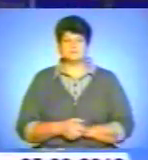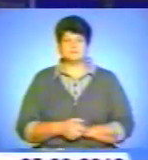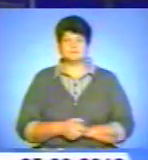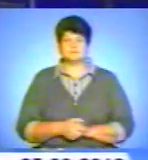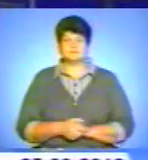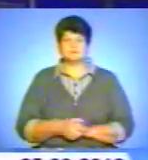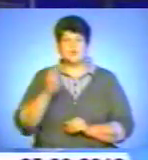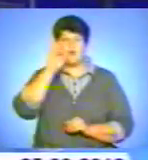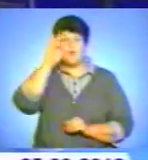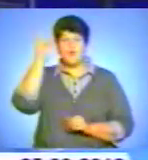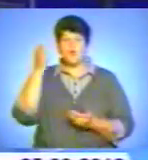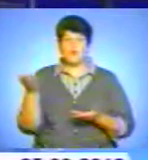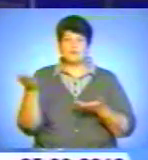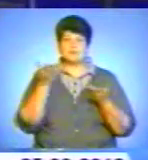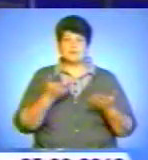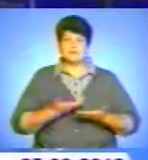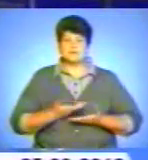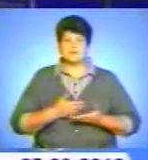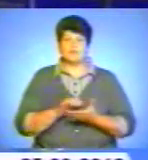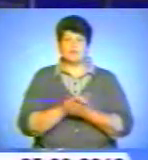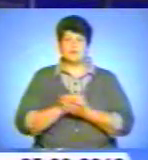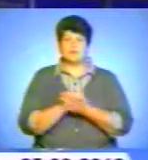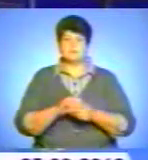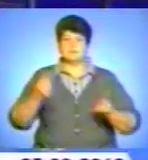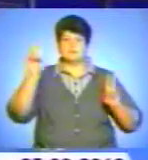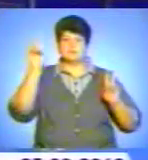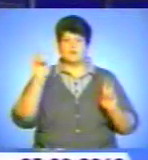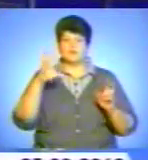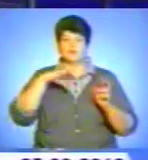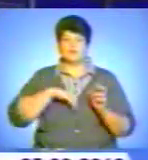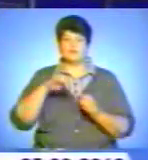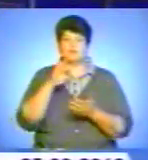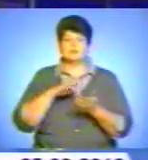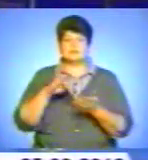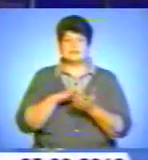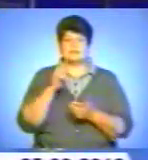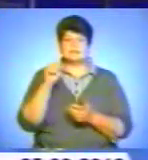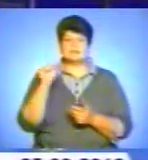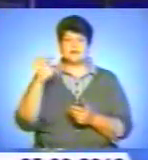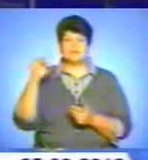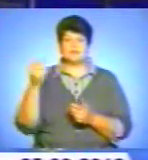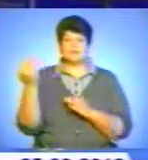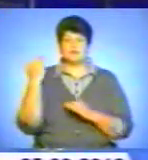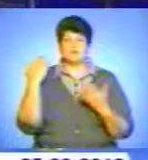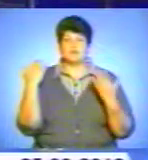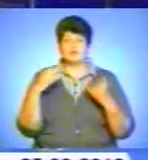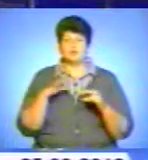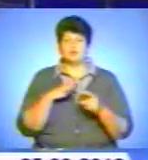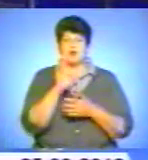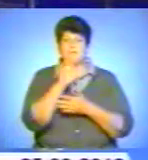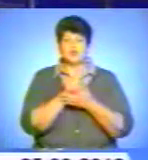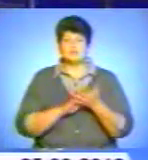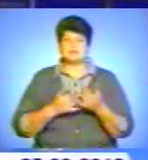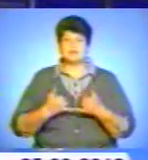Бог покликав нас жити у мирі. Саме під таким гаслом у Духовному центрі Зарваниця у минулій вихідні відбулася проще для